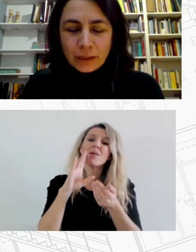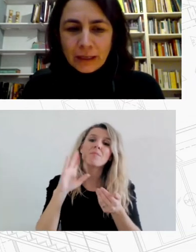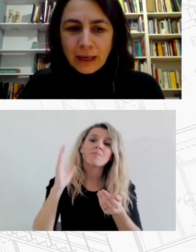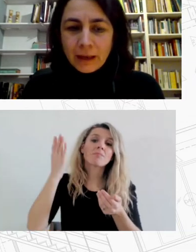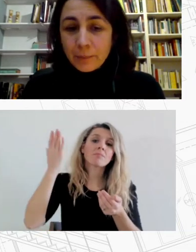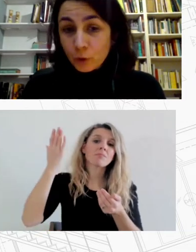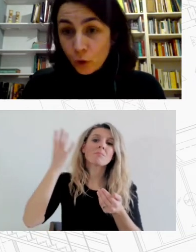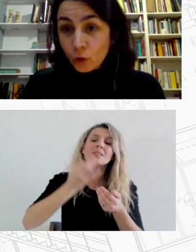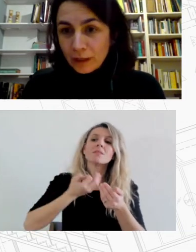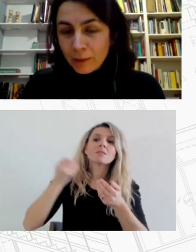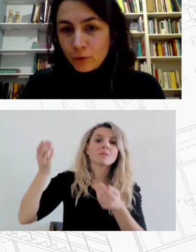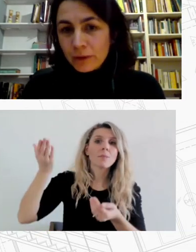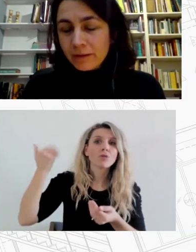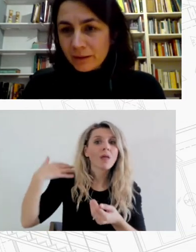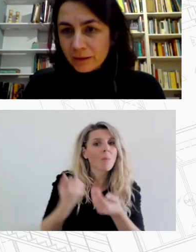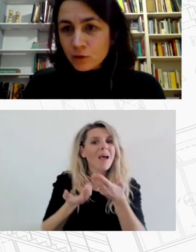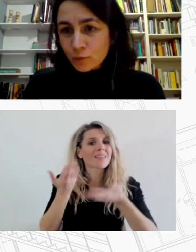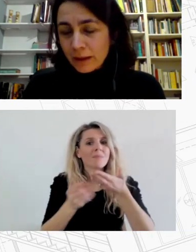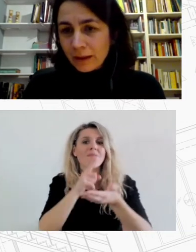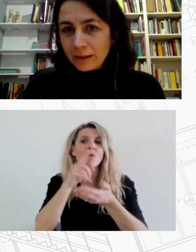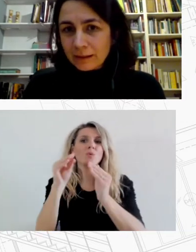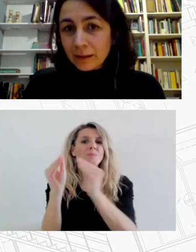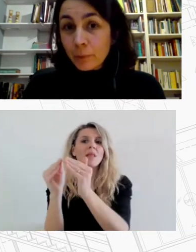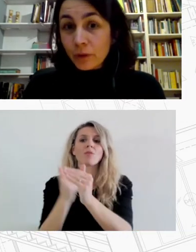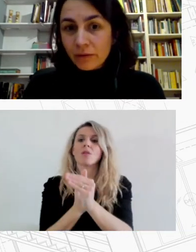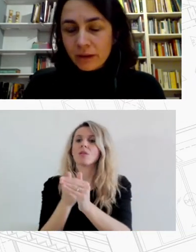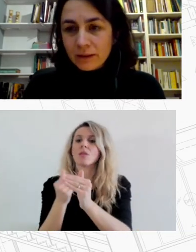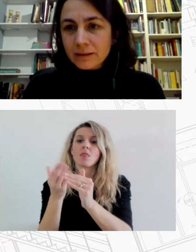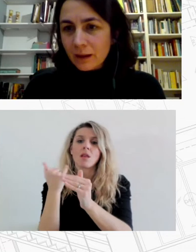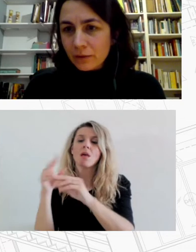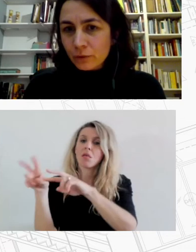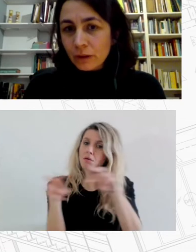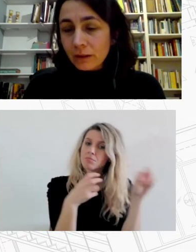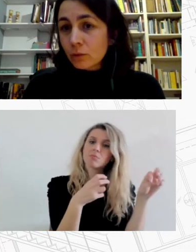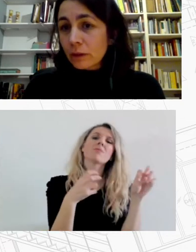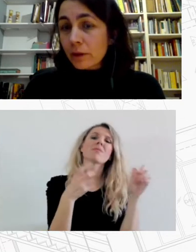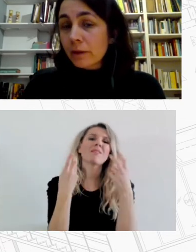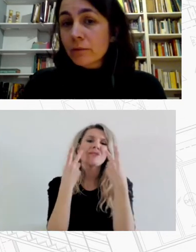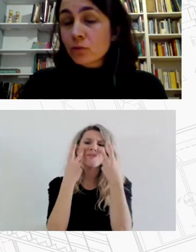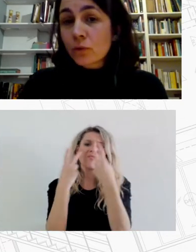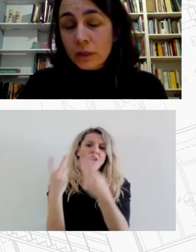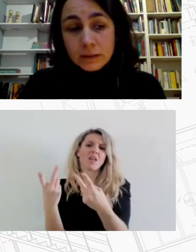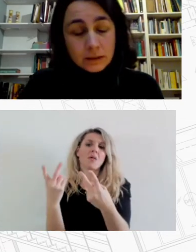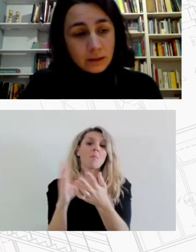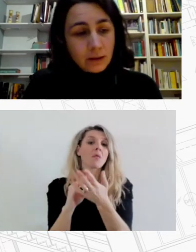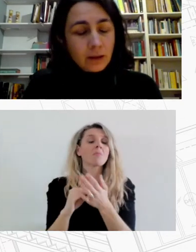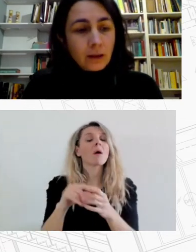πέραχρονικά πιο κοντά μπορούμε να διεκδικήσουμε ακίνητα που ήδη είναι ξεκάθαρο ότι ανήκουν για παράδειγμα